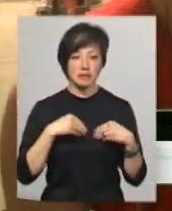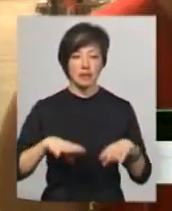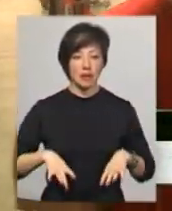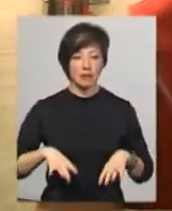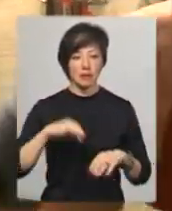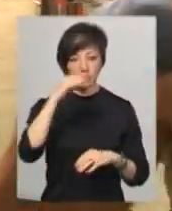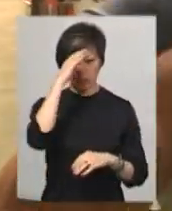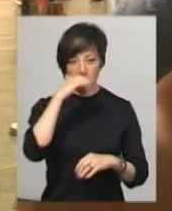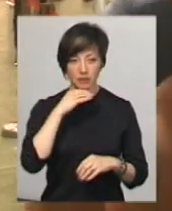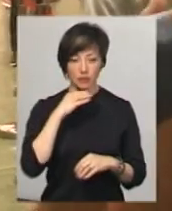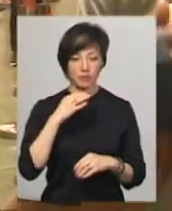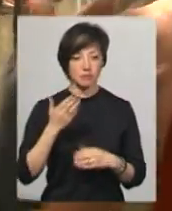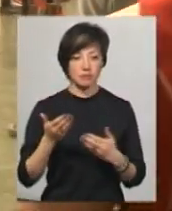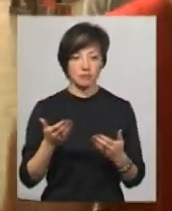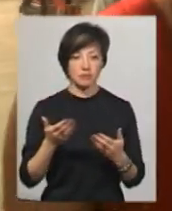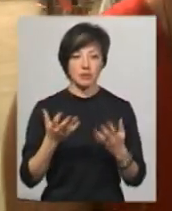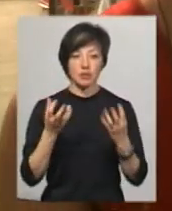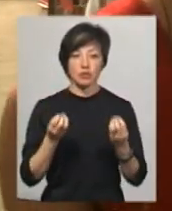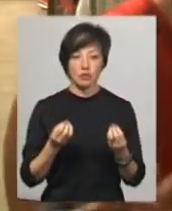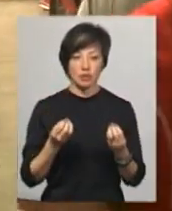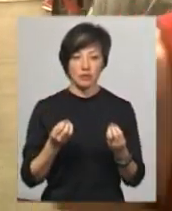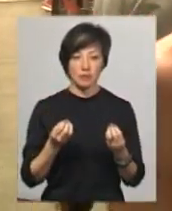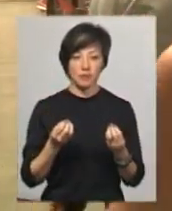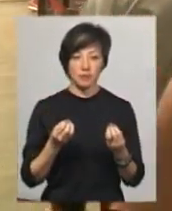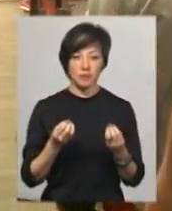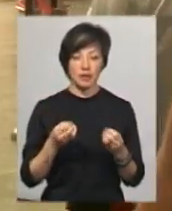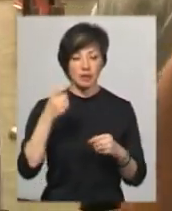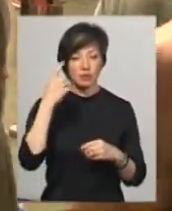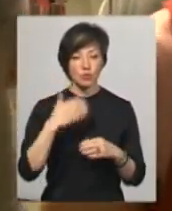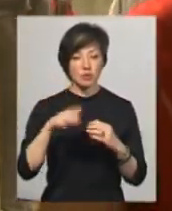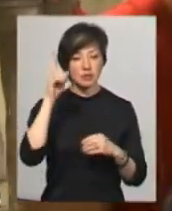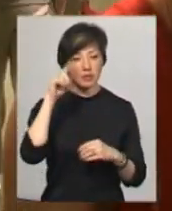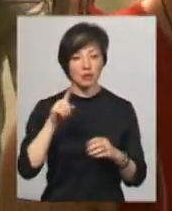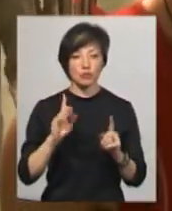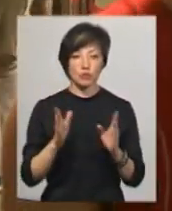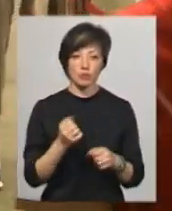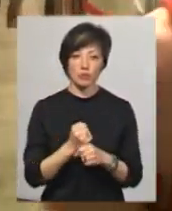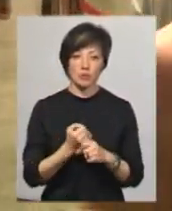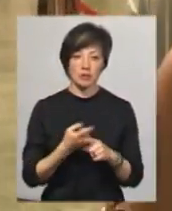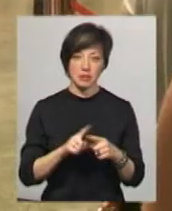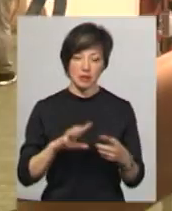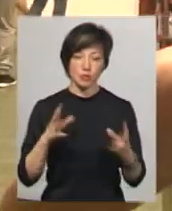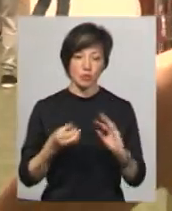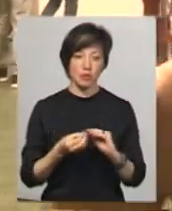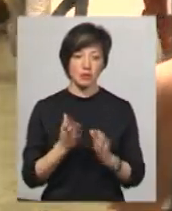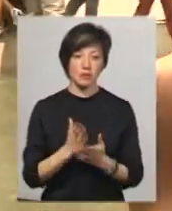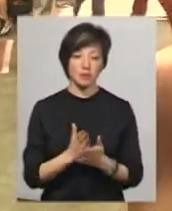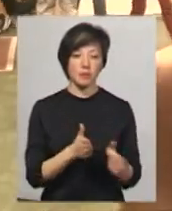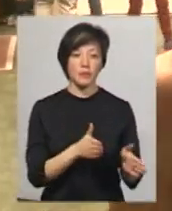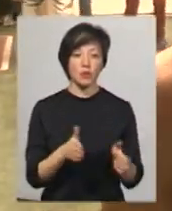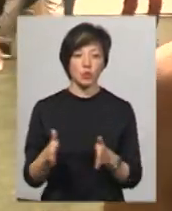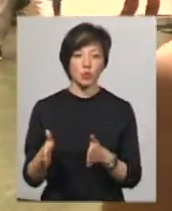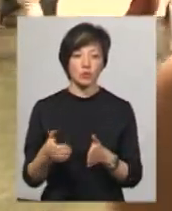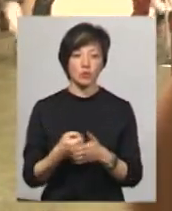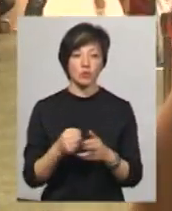ще до бою вже знали, що ми будемо пробити, і це довісний результат. Підготовчим